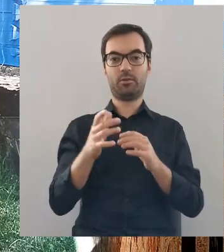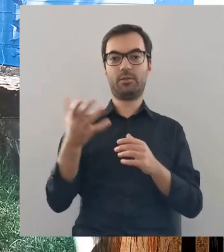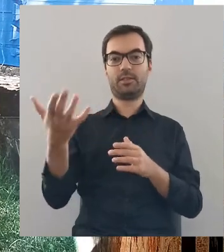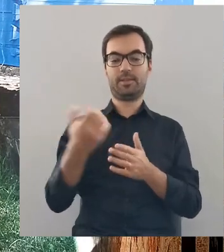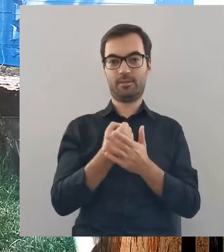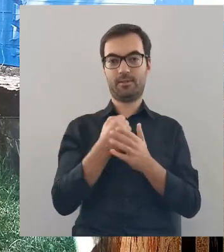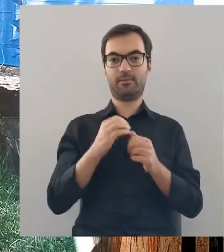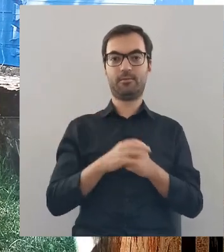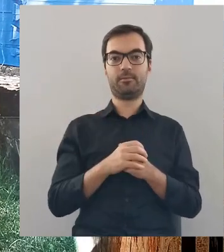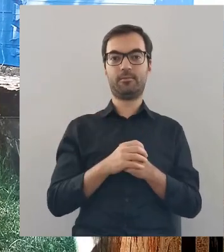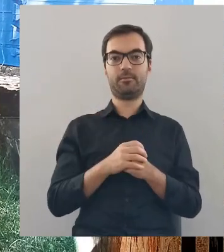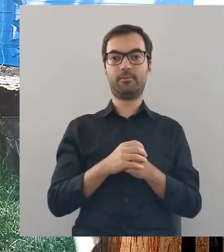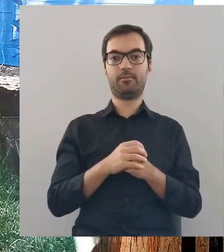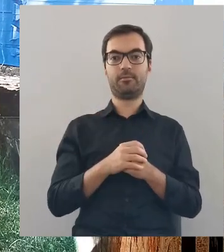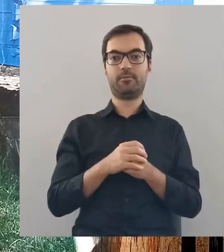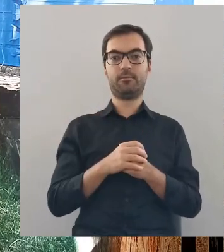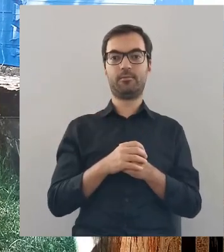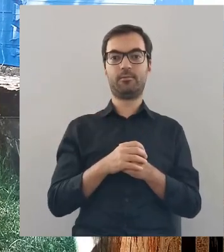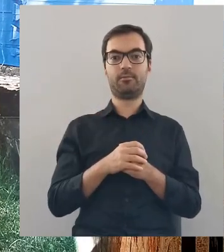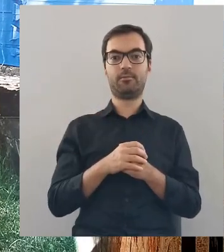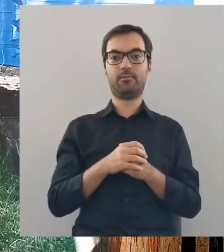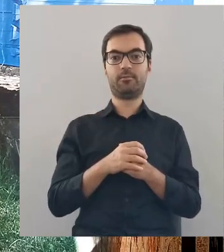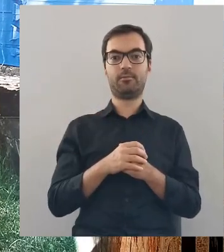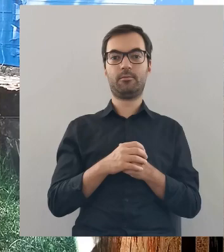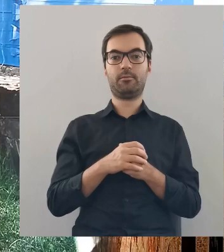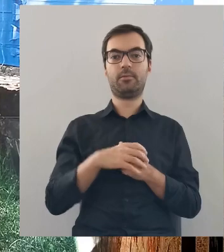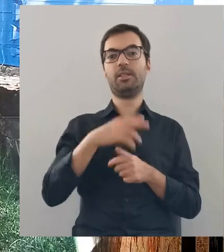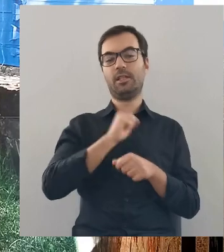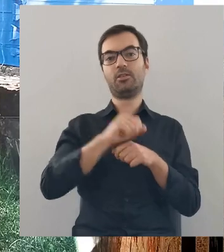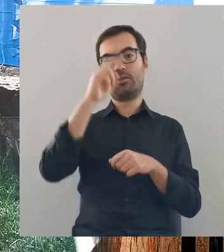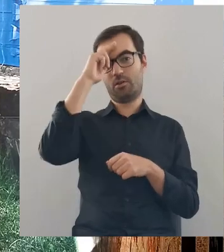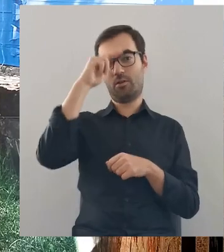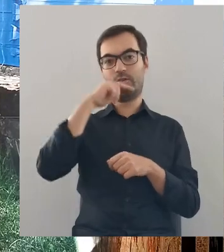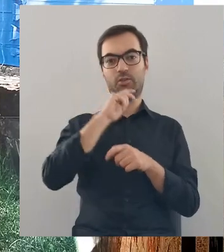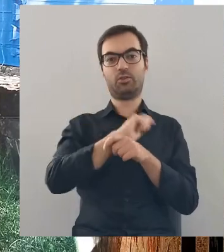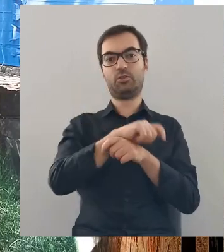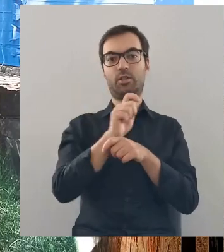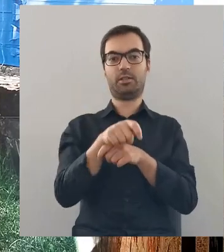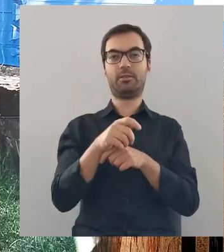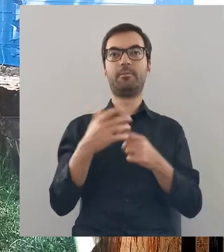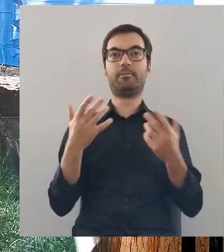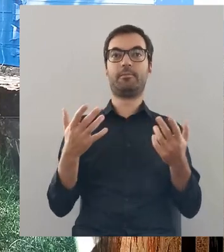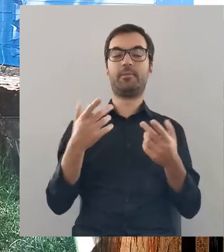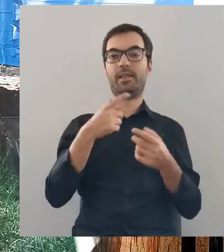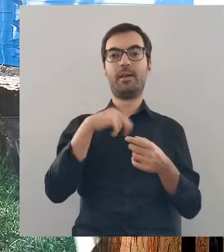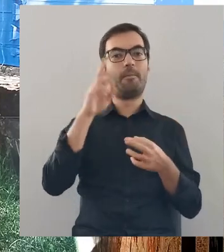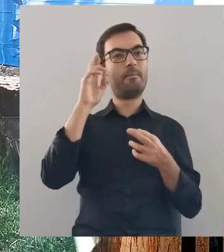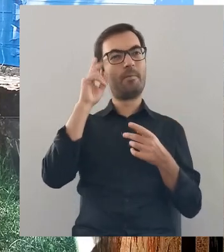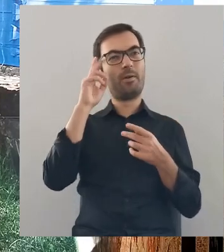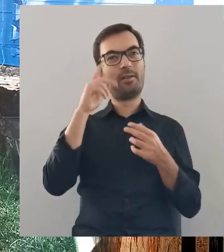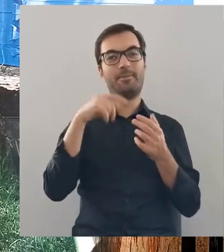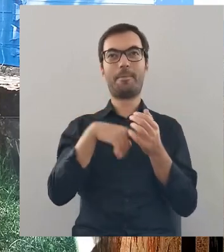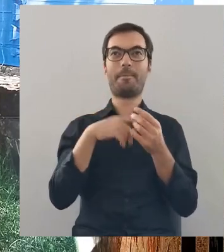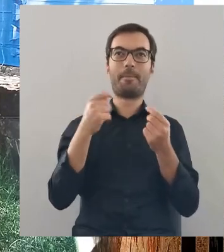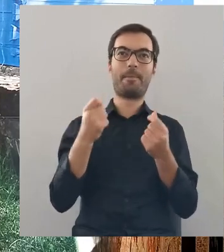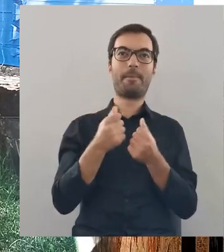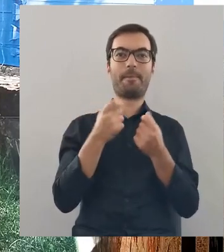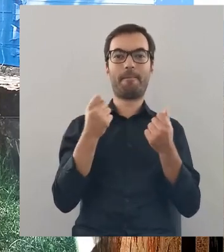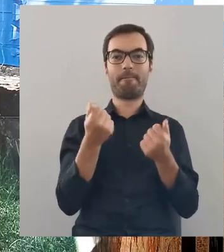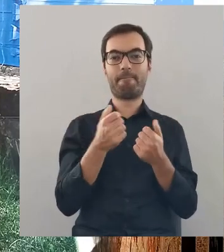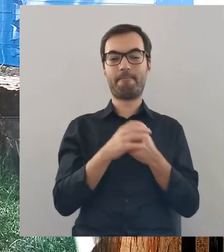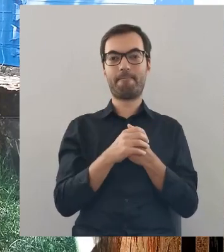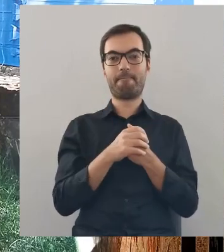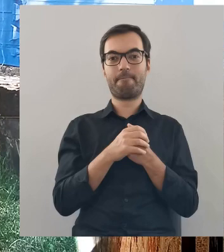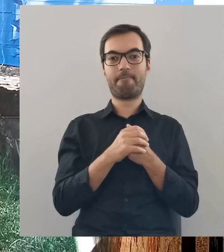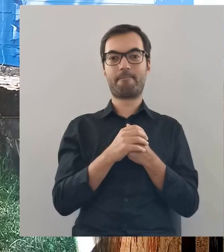pod swoją opiekę z tego biednego domu, gdzie został dobrze przyjęty i zostaje ojcem chrzestnym. No i podejrzewam, że gdzieś